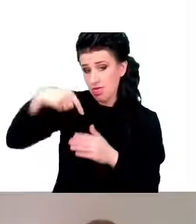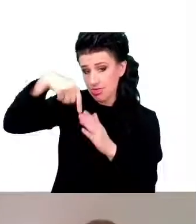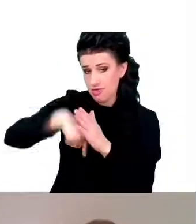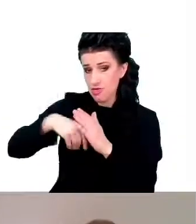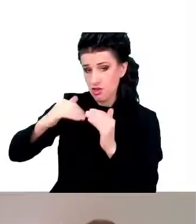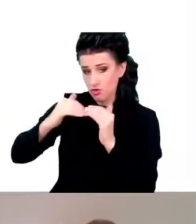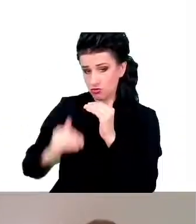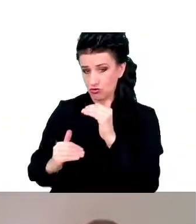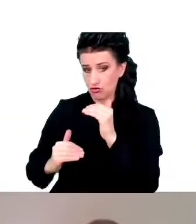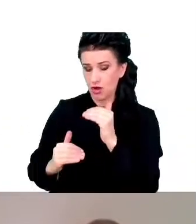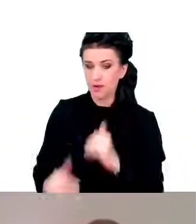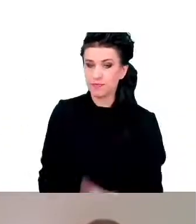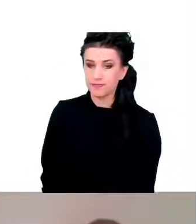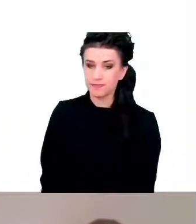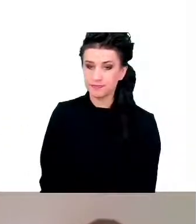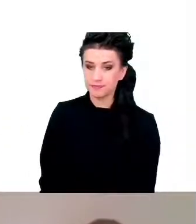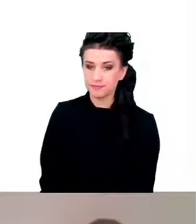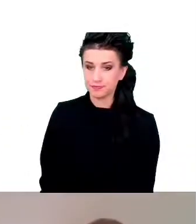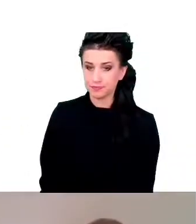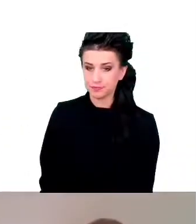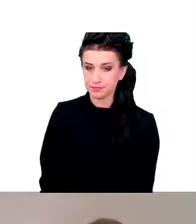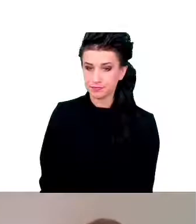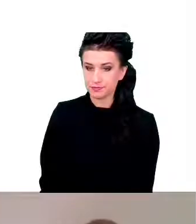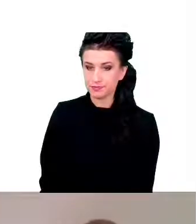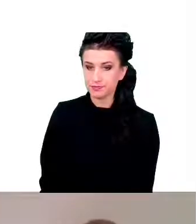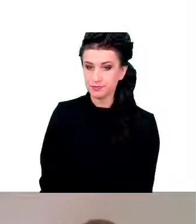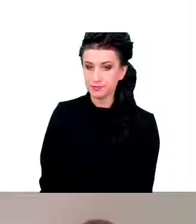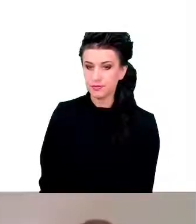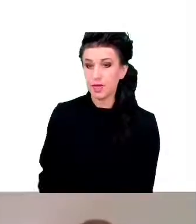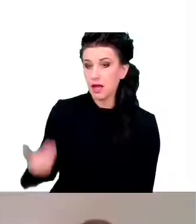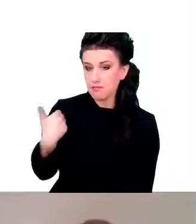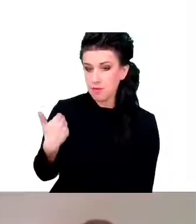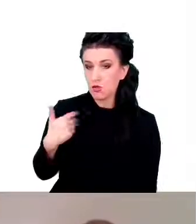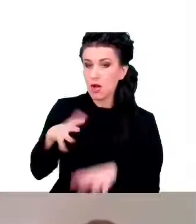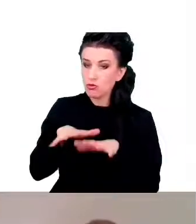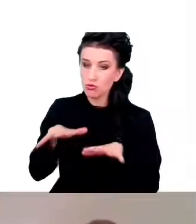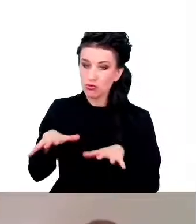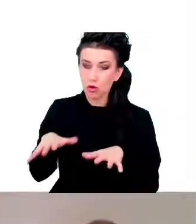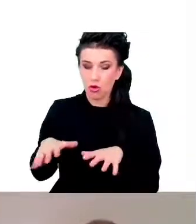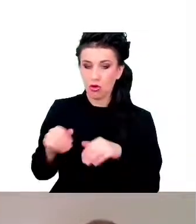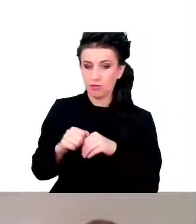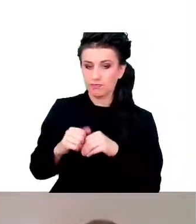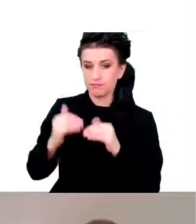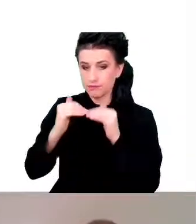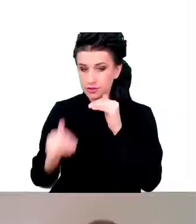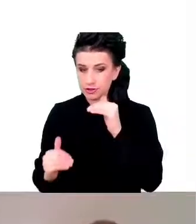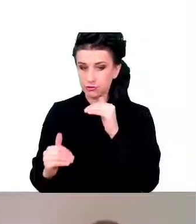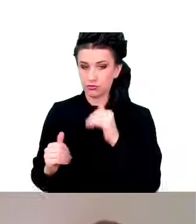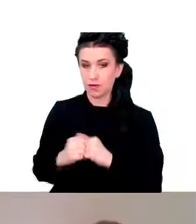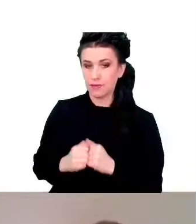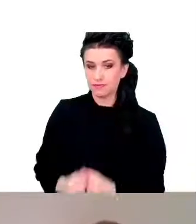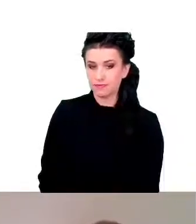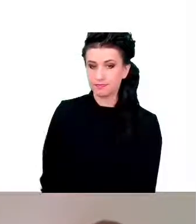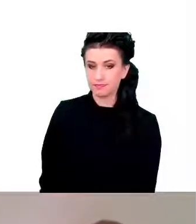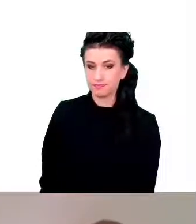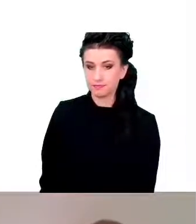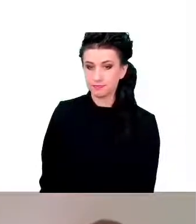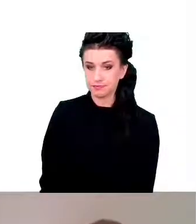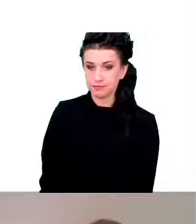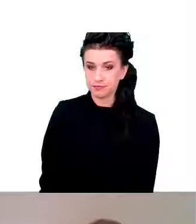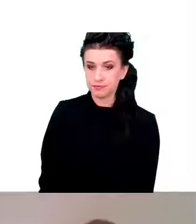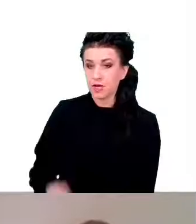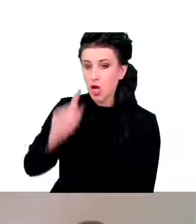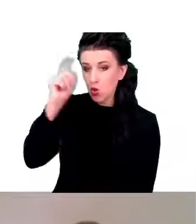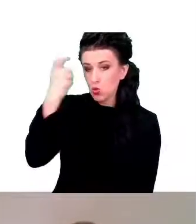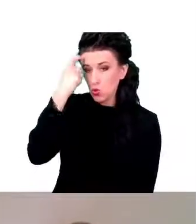była dużo niższa w porównaniu z tą, jaka występuje teraz. Ale głównie